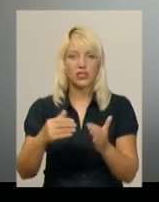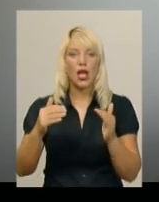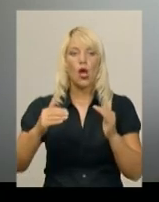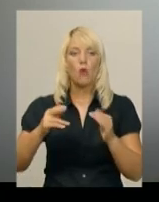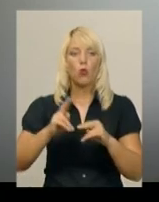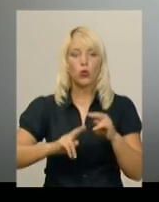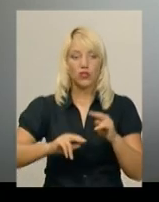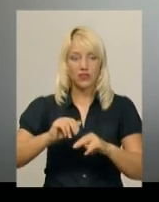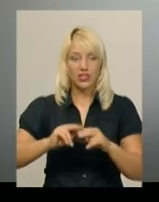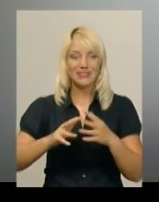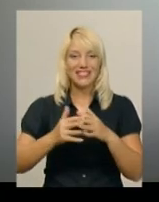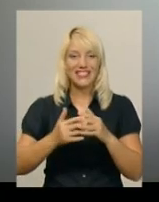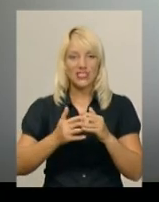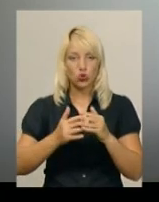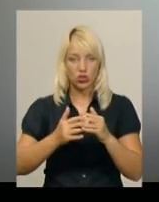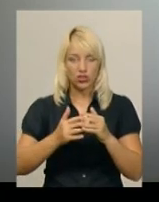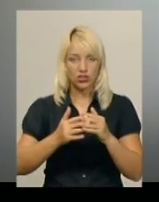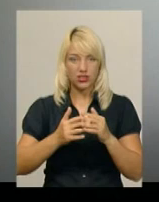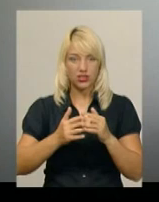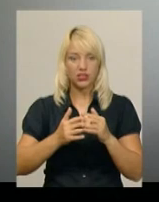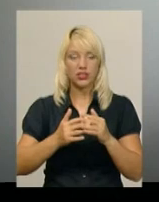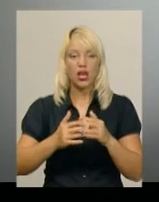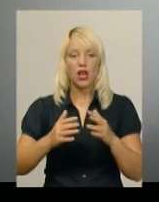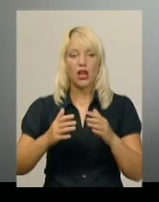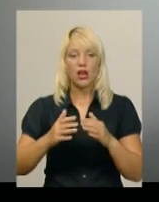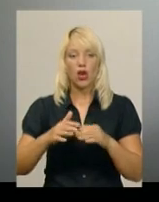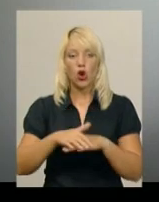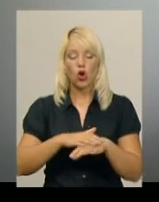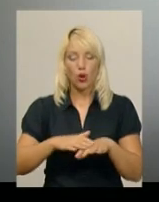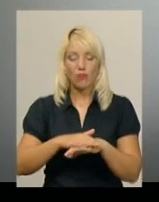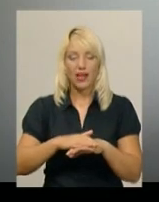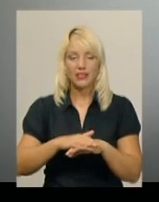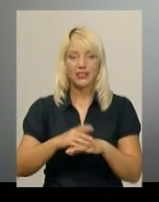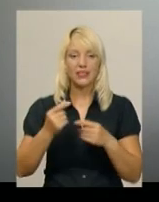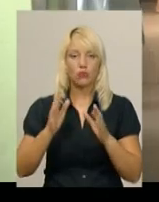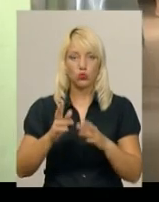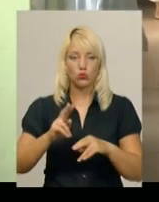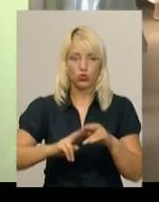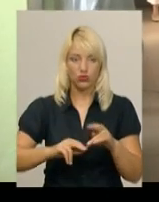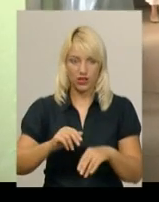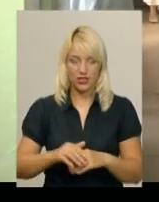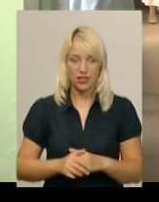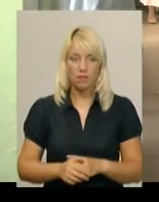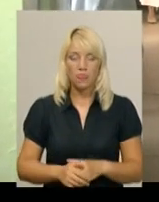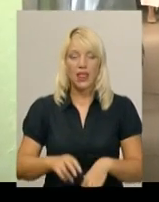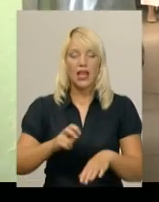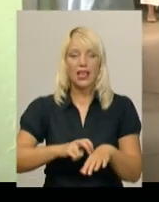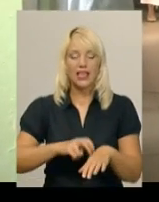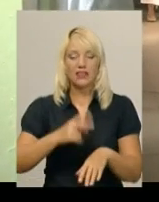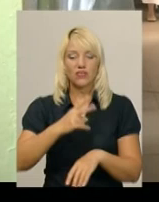сільські громади і селищні громади, там де буде будівництво. Лікарів 21